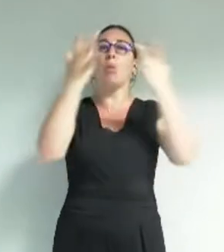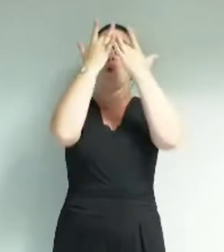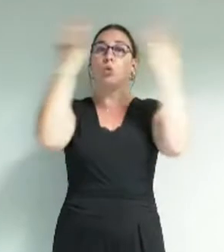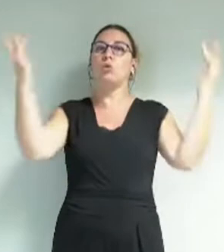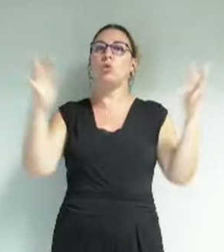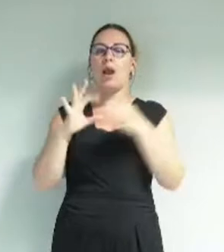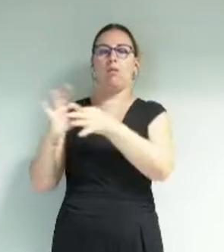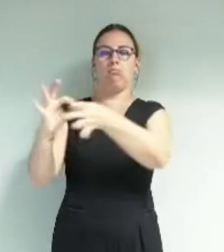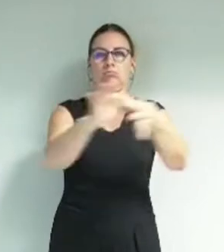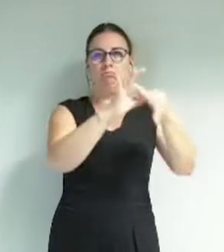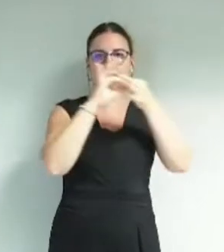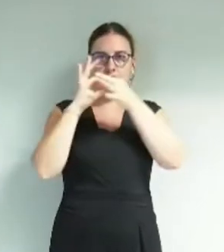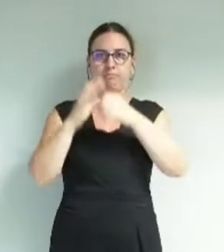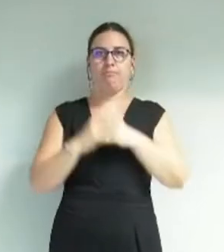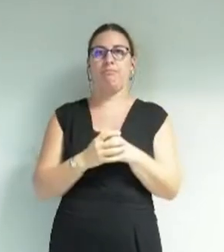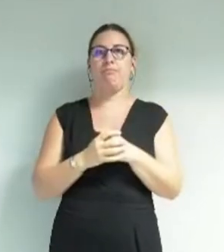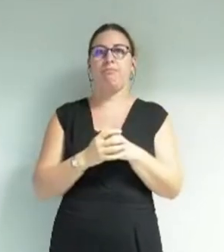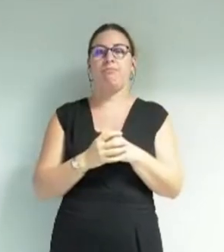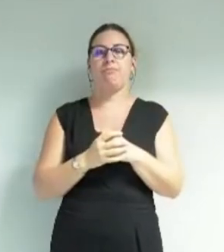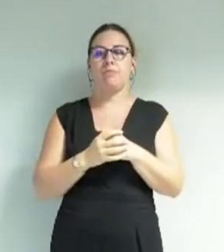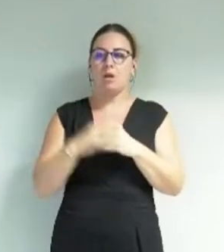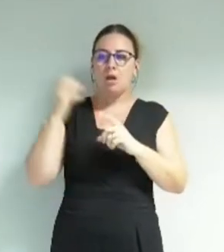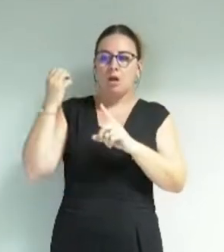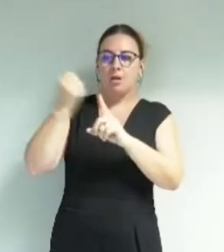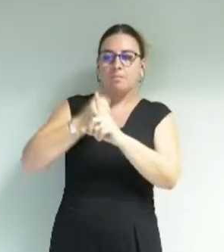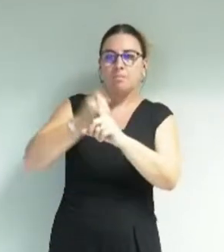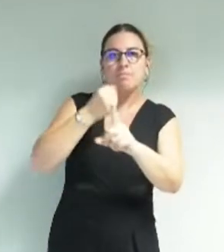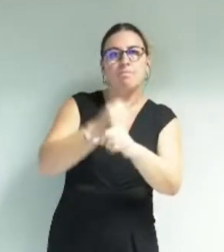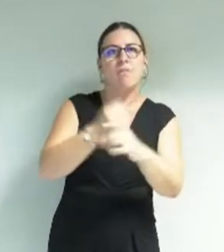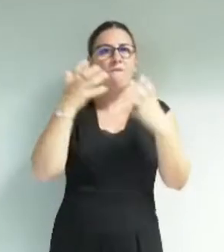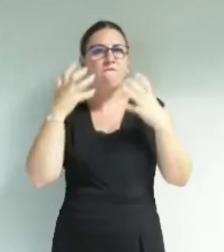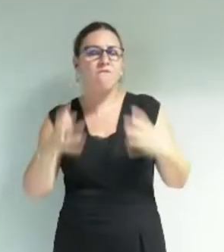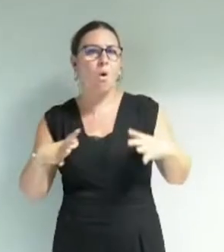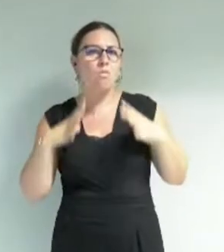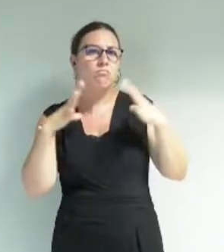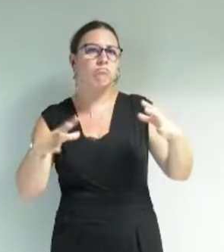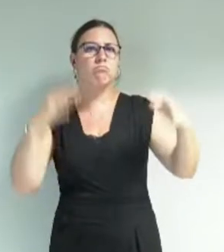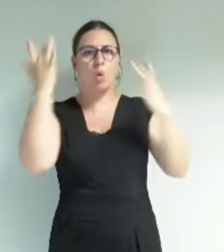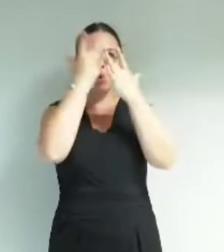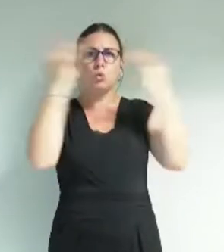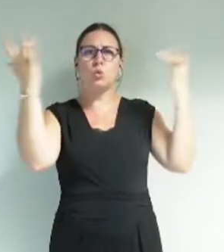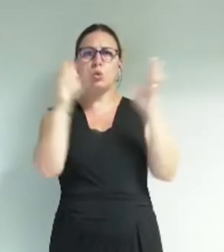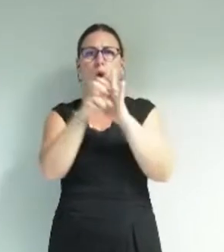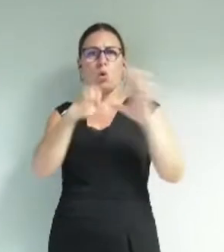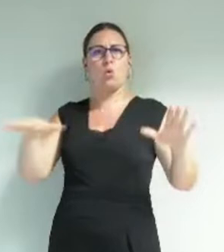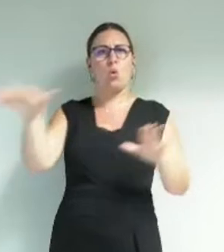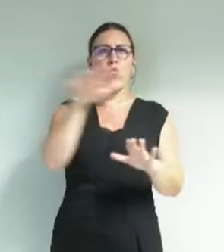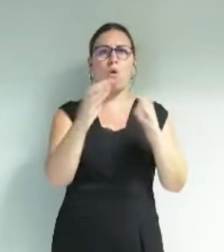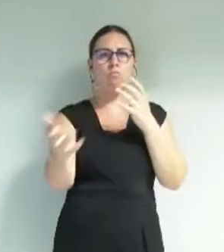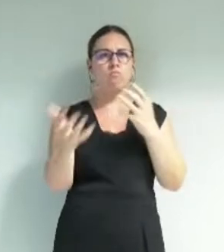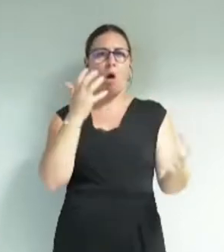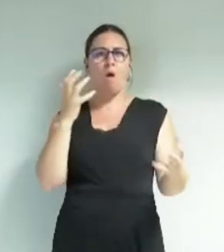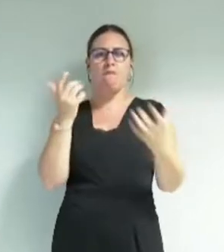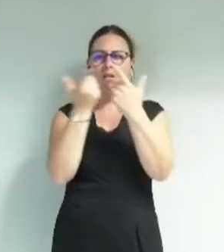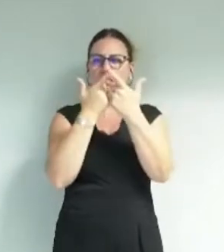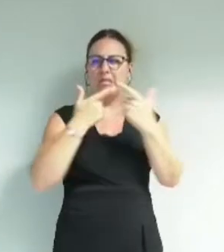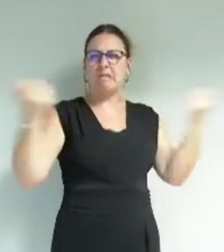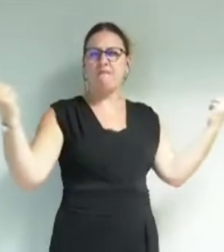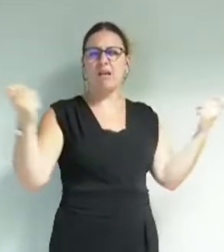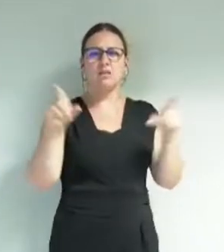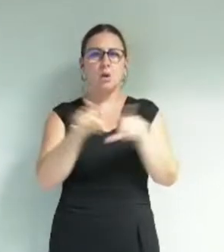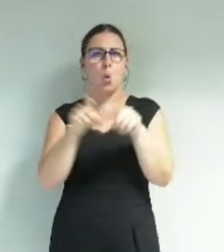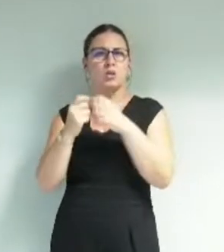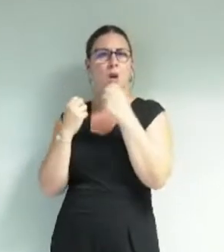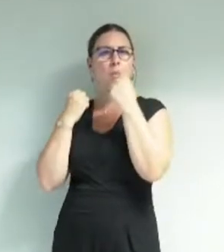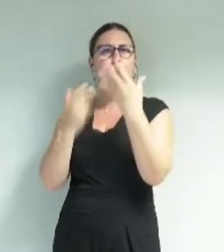Fruit d'engagement militant et de politique publique volontariste, « Le paysage culturel grenoblois se distingue par la diversité et la densité de ses